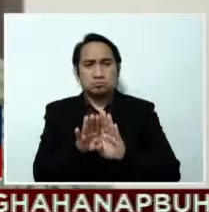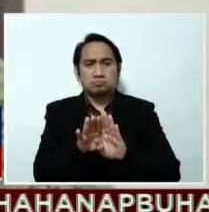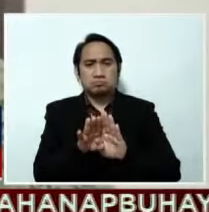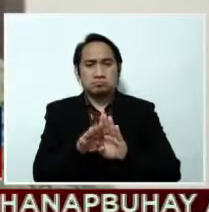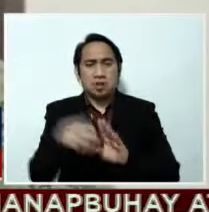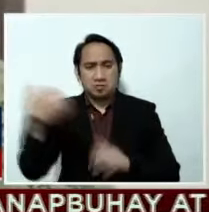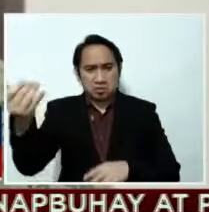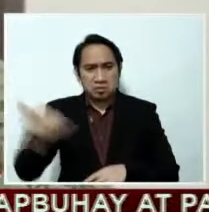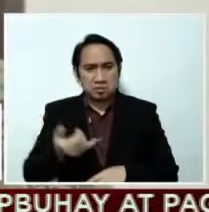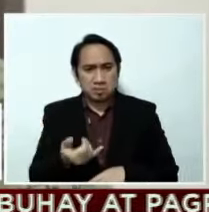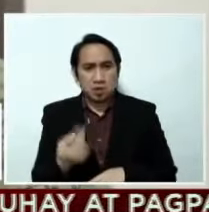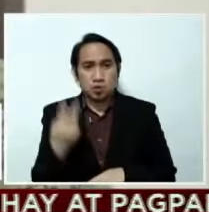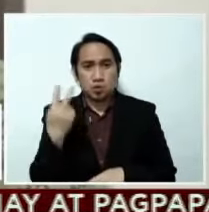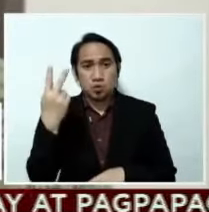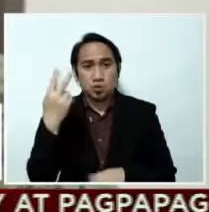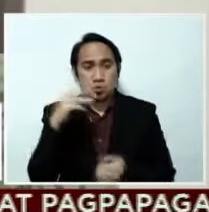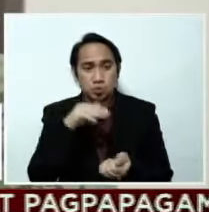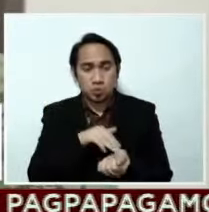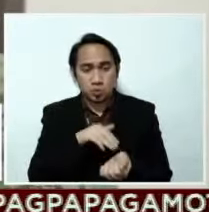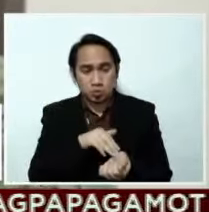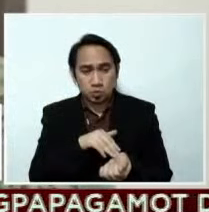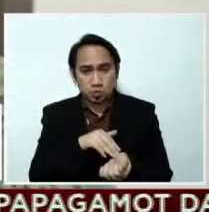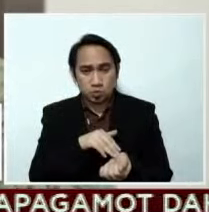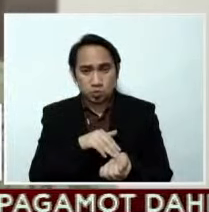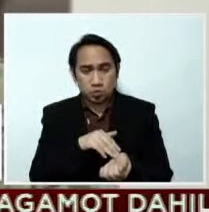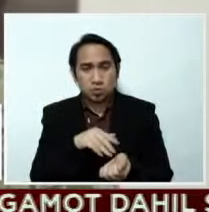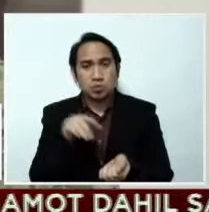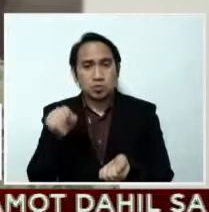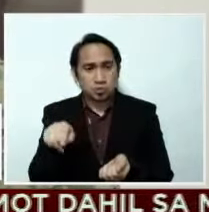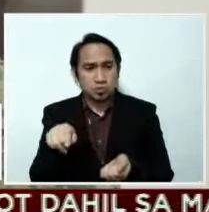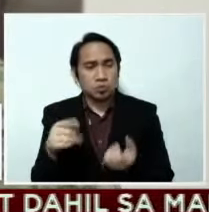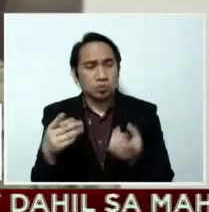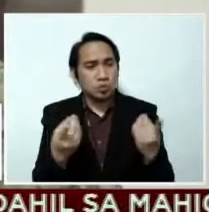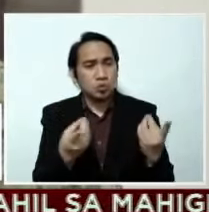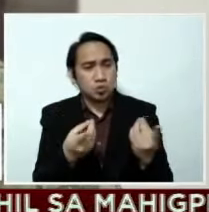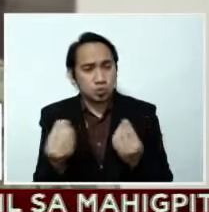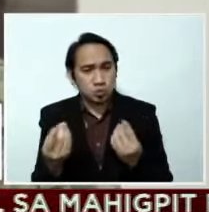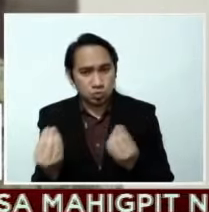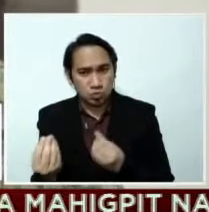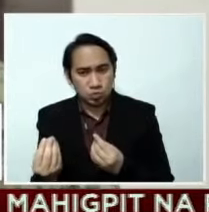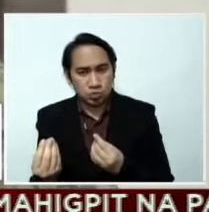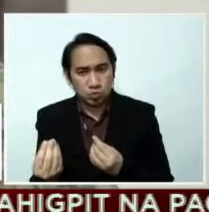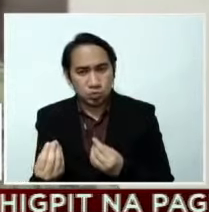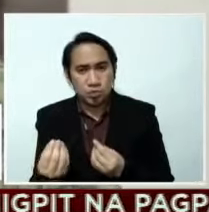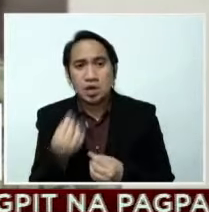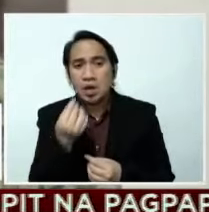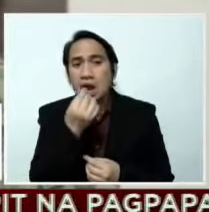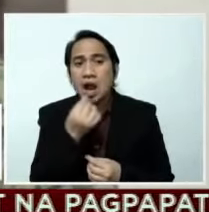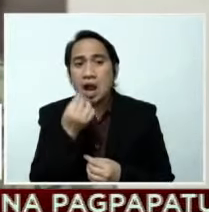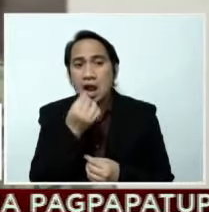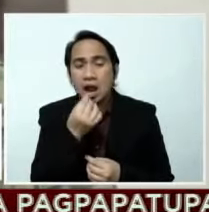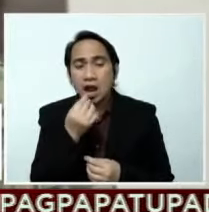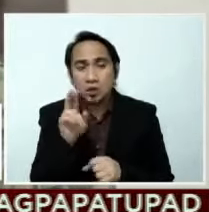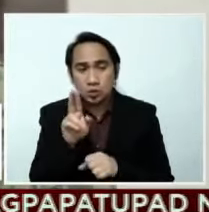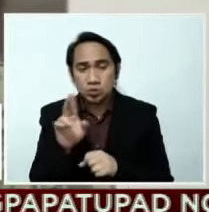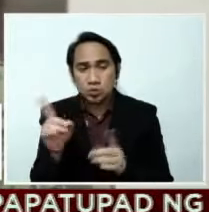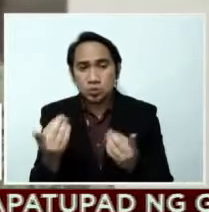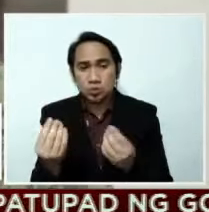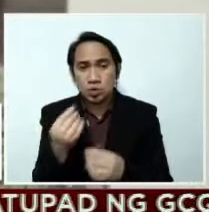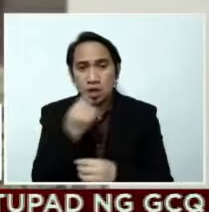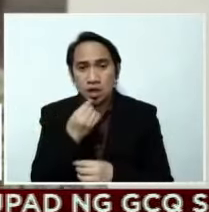doktor physician na engaged niya at nagsasagawa ng swab test. So,